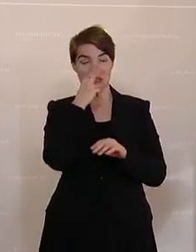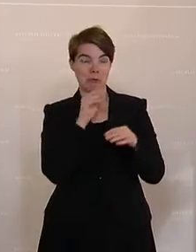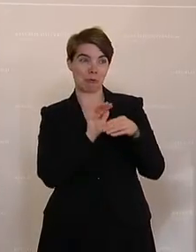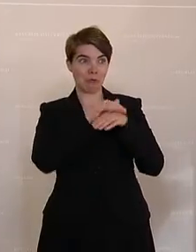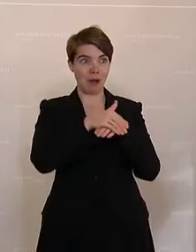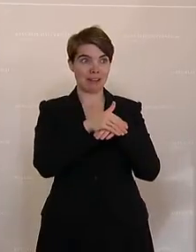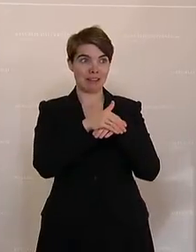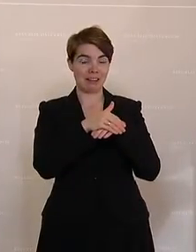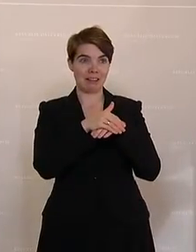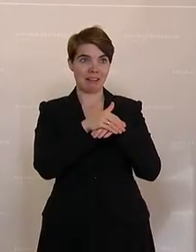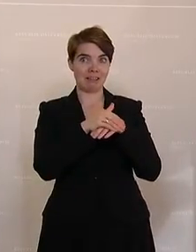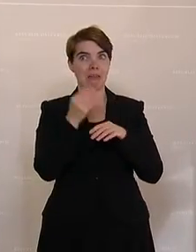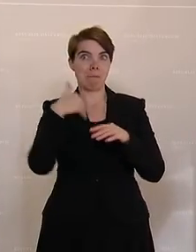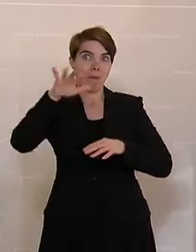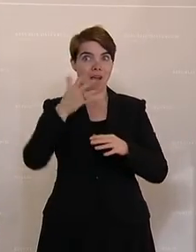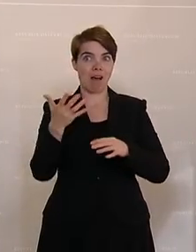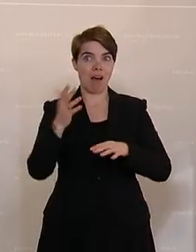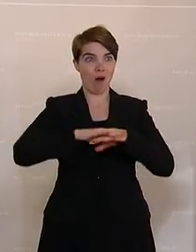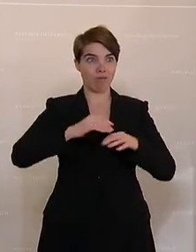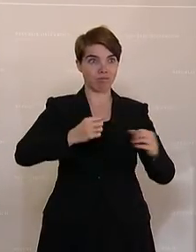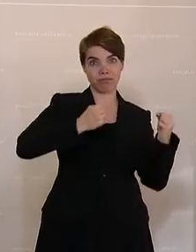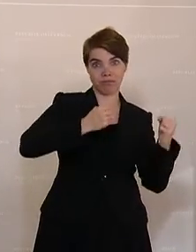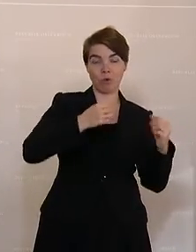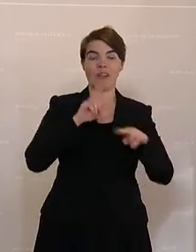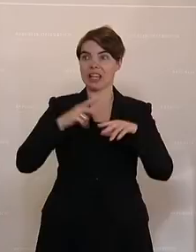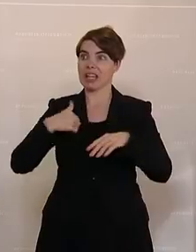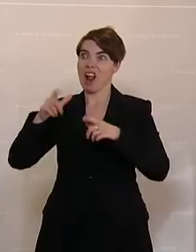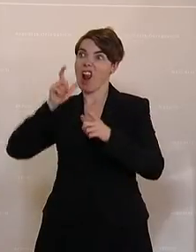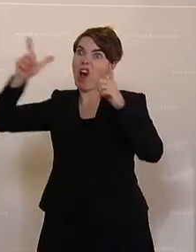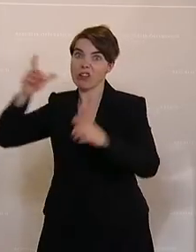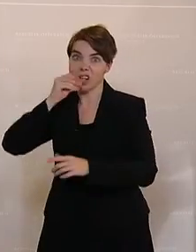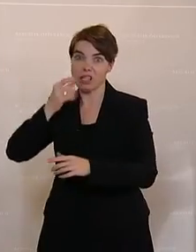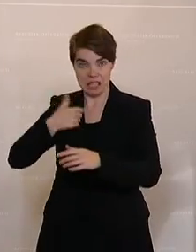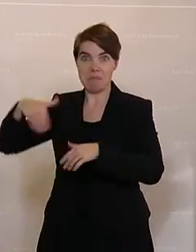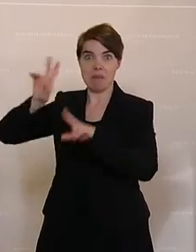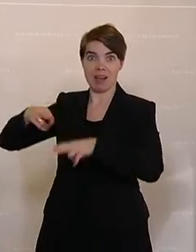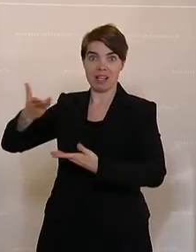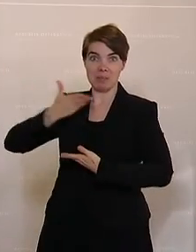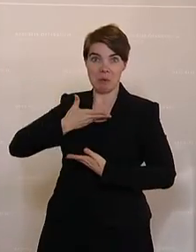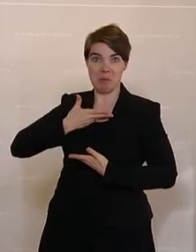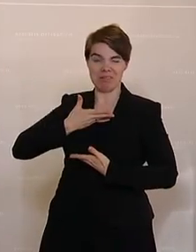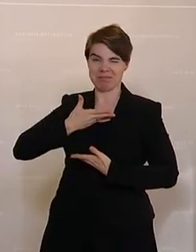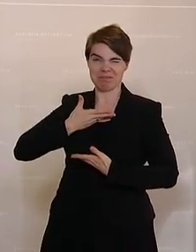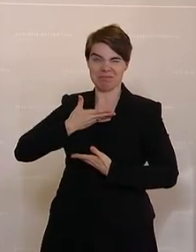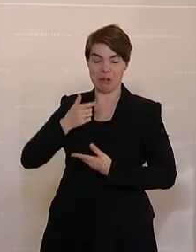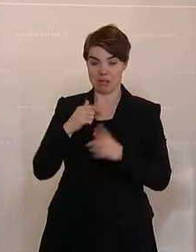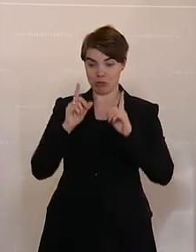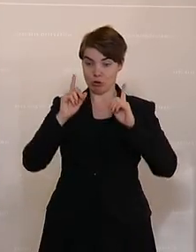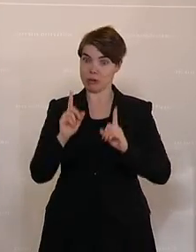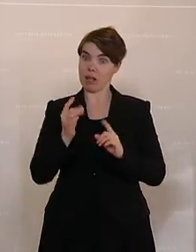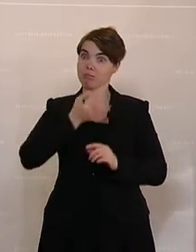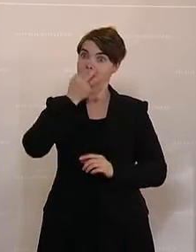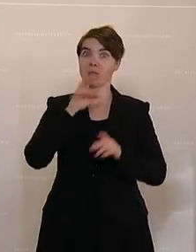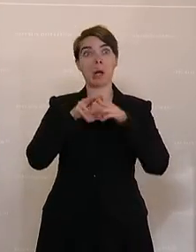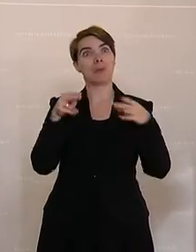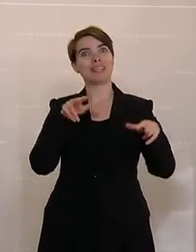wirkt oder wenn man irgendwie lauter ist, dass man mehr Recht hat und wenn man sich hier hinstellt und meint, die Bundesregierung hat irgendeine Art